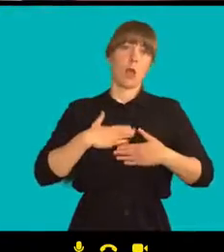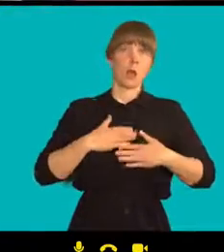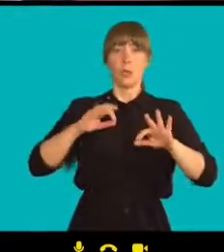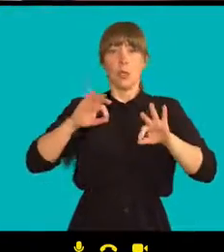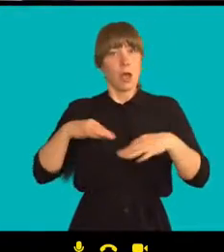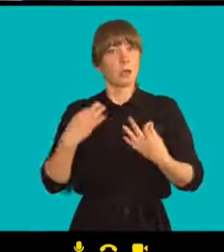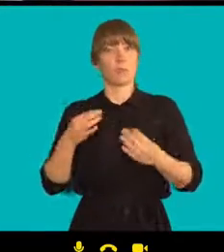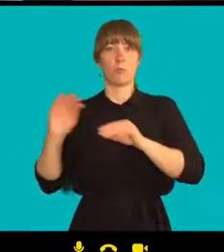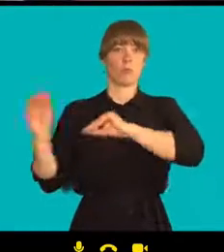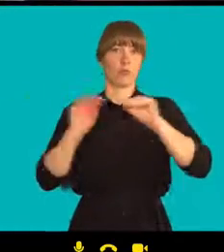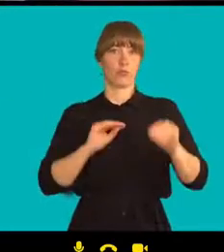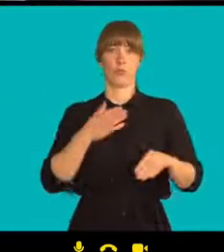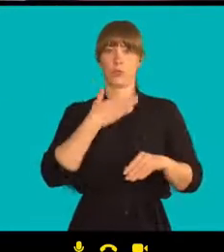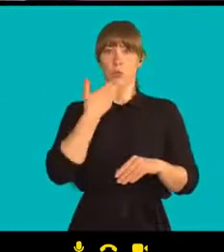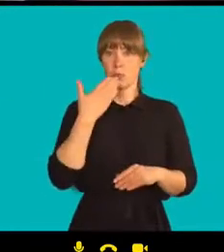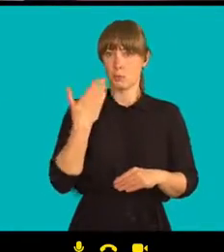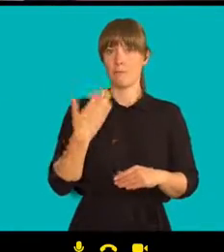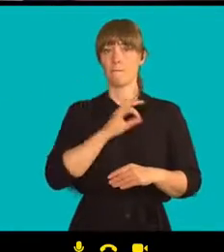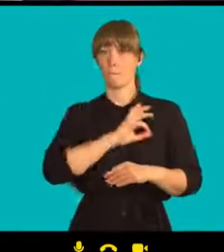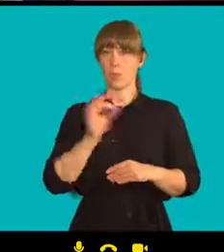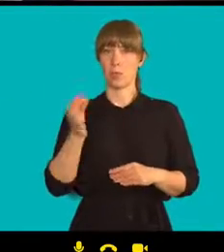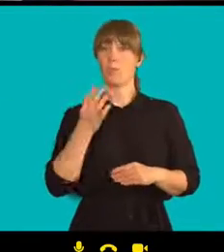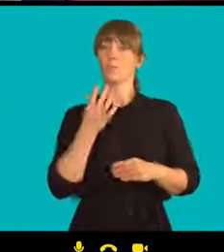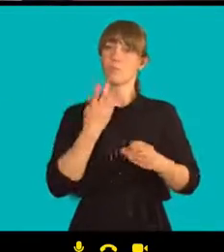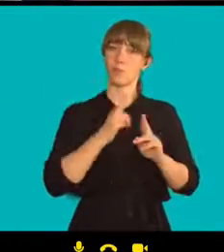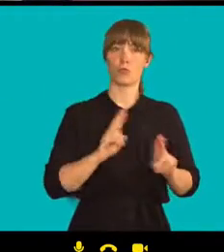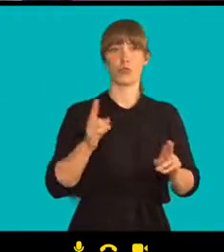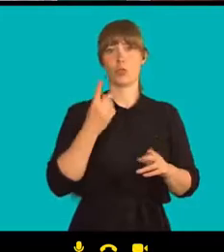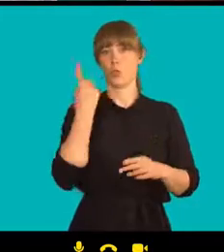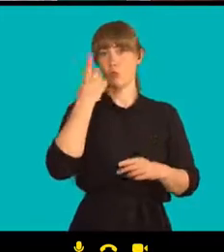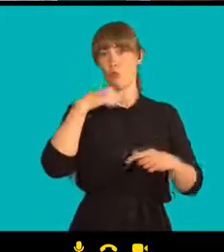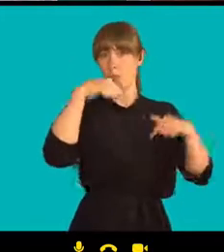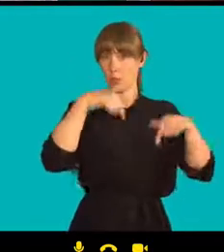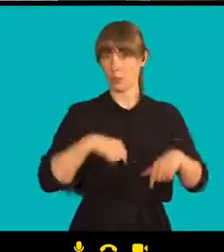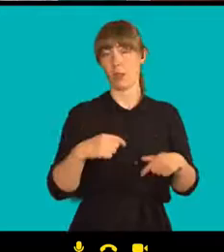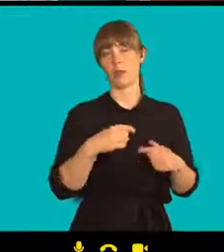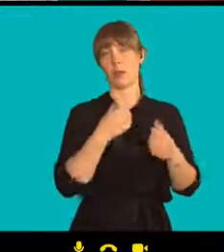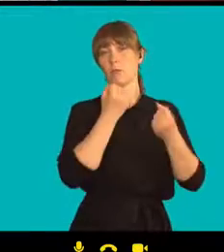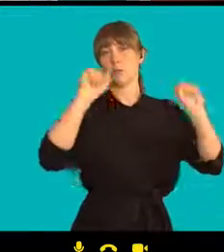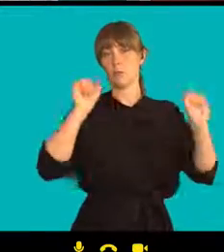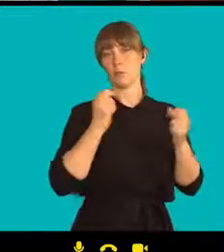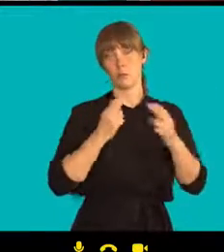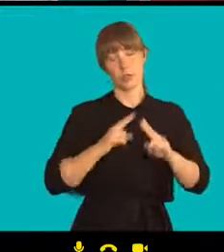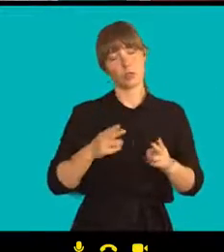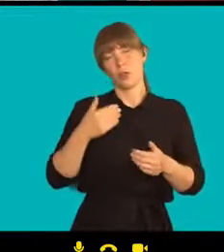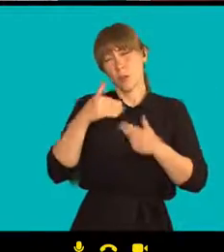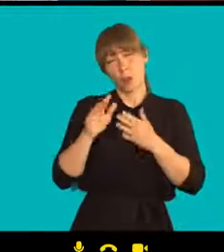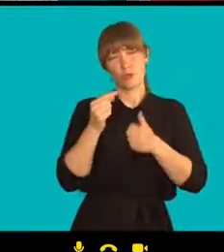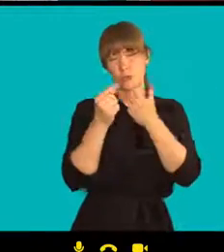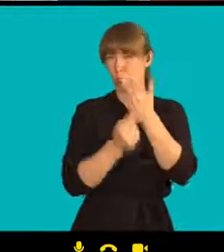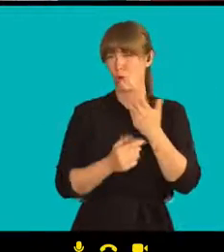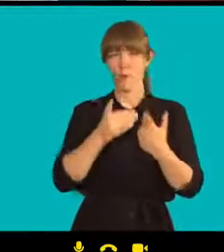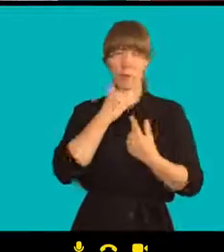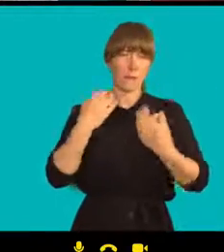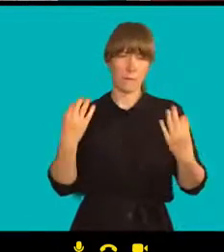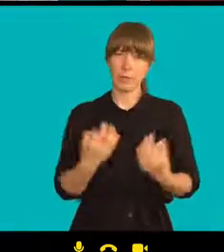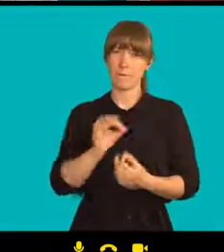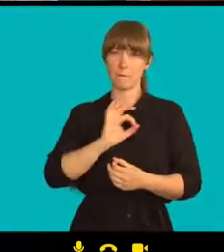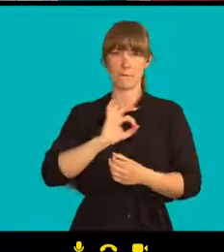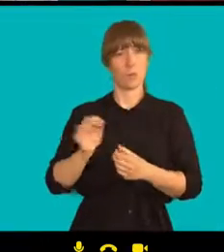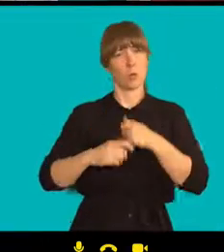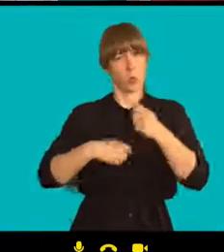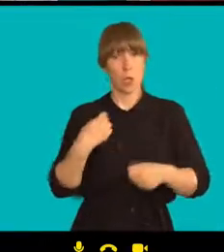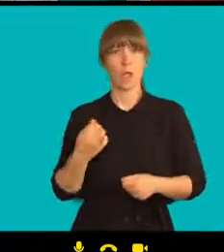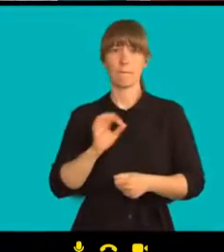školství jim chce pomoci, chce jim umožnit vlastně třeba dostudovat v České republice. Takže řada věcí, které se ještě dají udělat v následujících